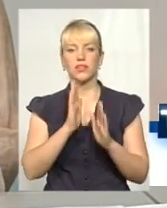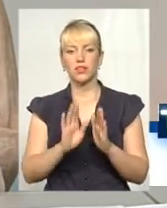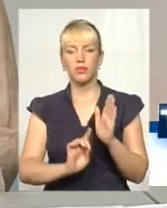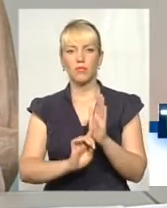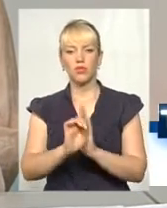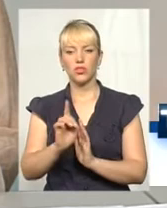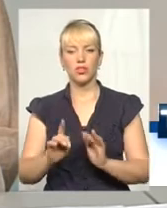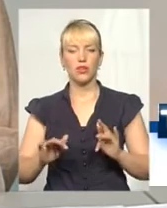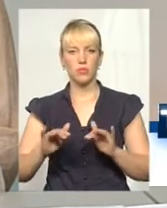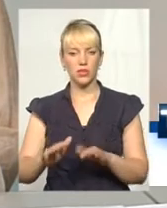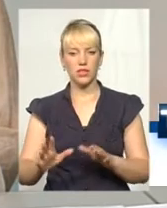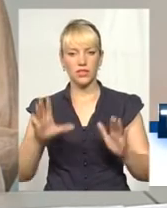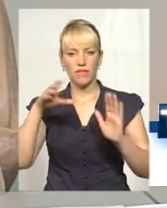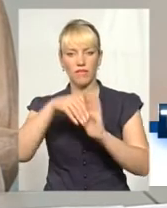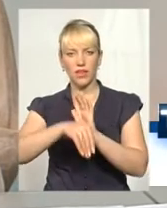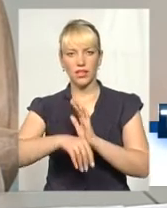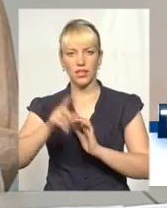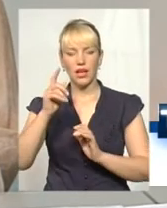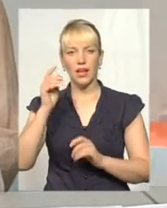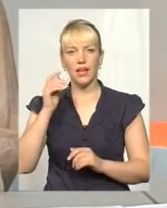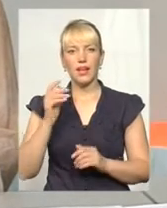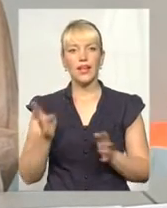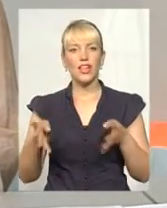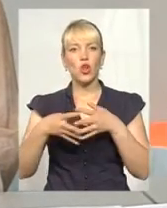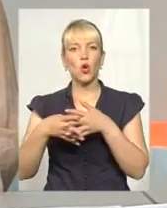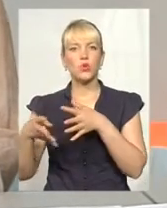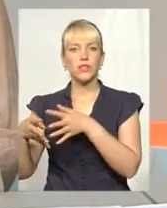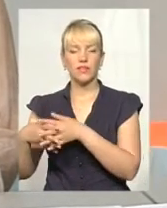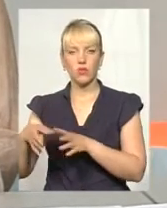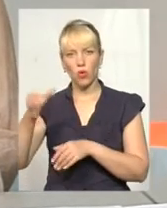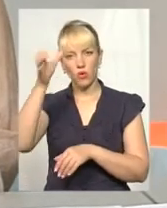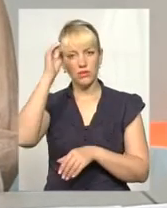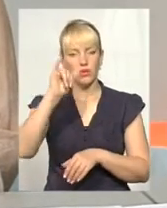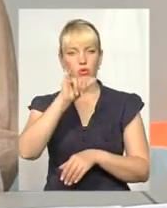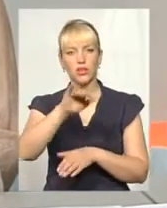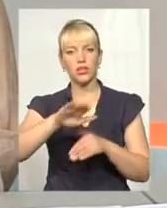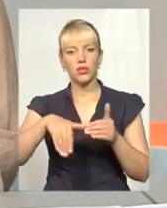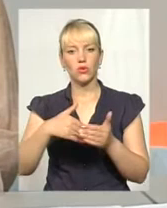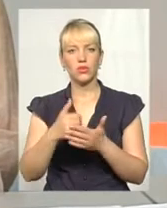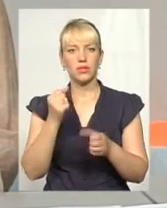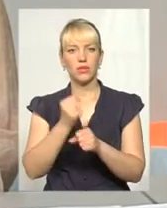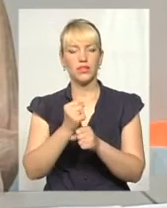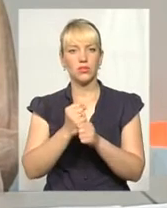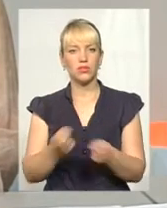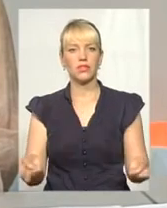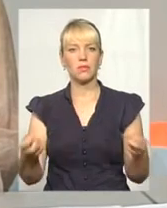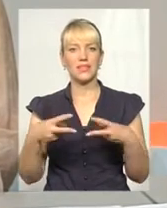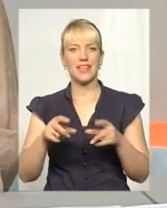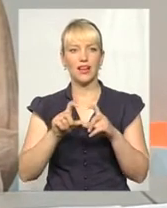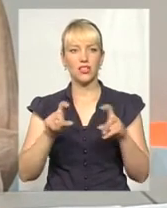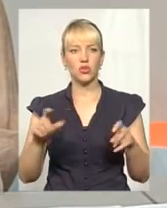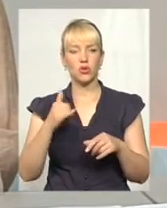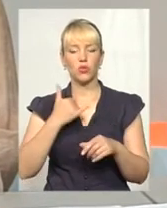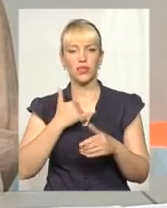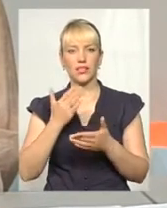введення інклюзивної освіти, у них досі ще працюють так звані спеціальні школи. Вони є і